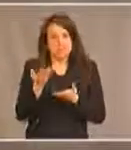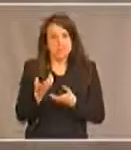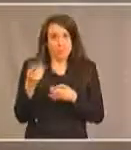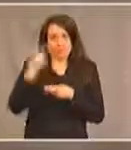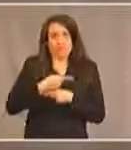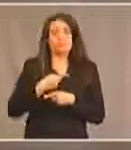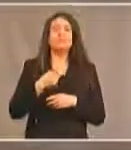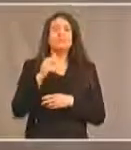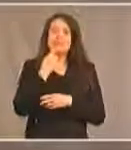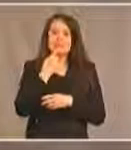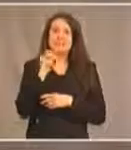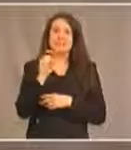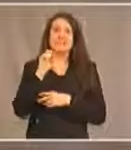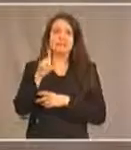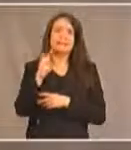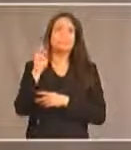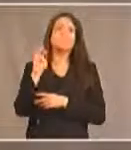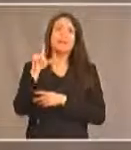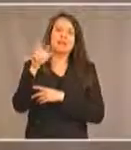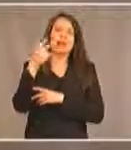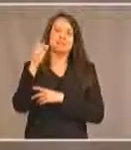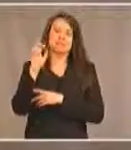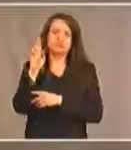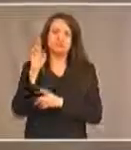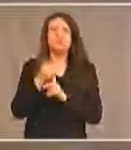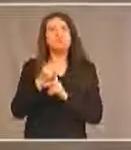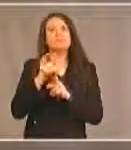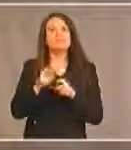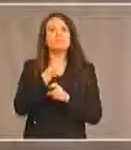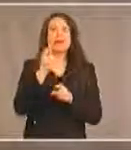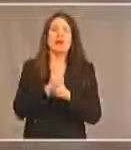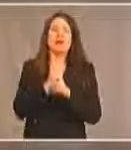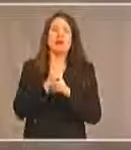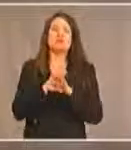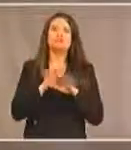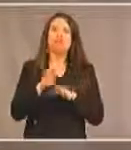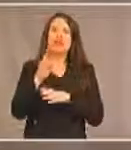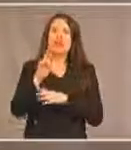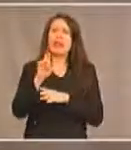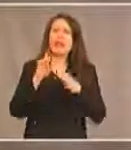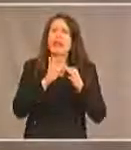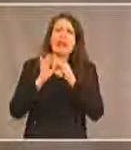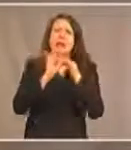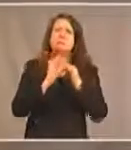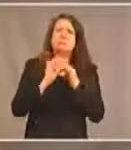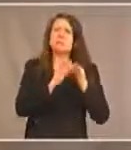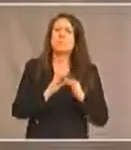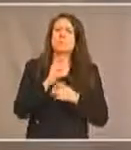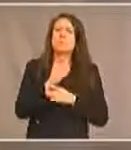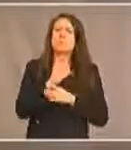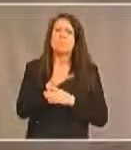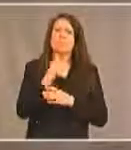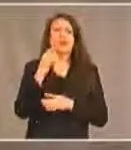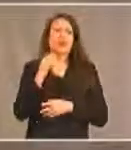Neil Bélanger, directeur général du réseau de Croix-Britannique des